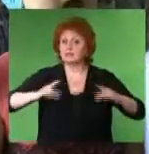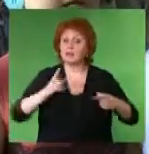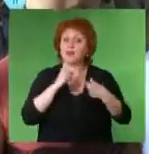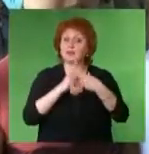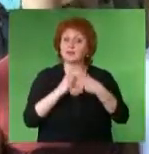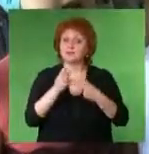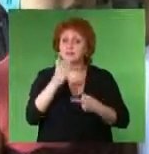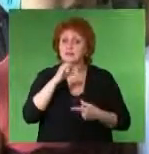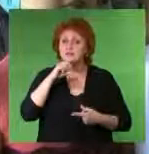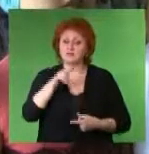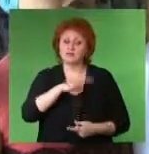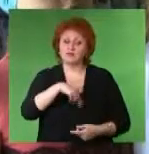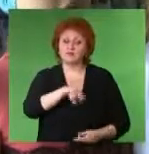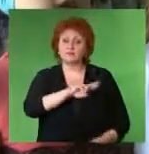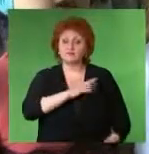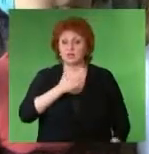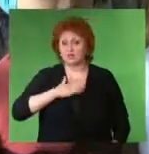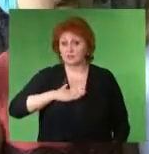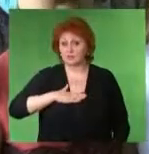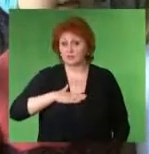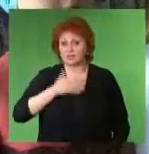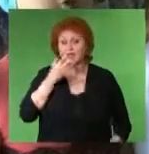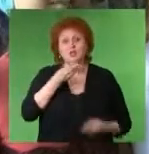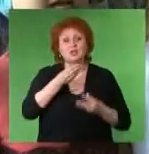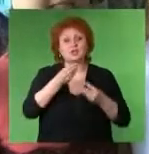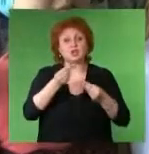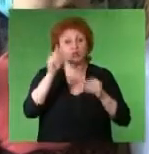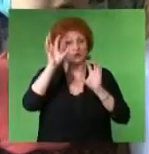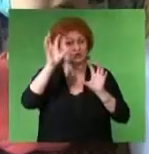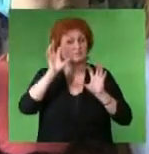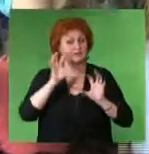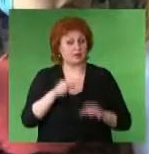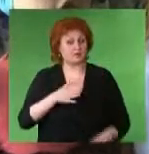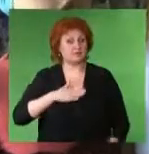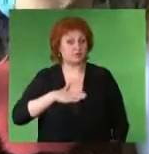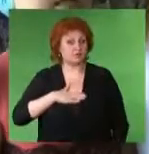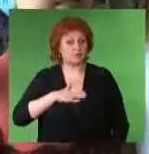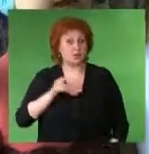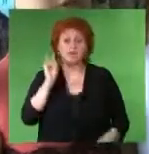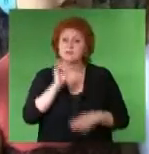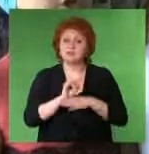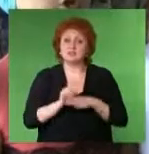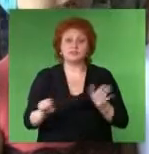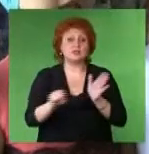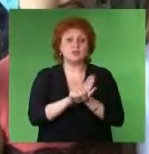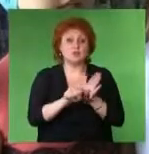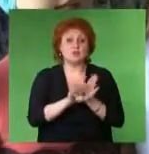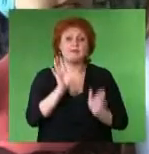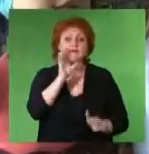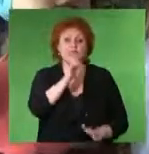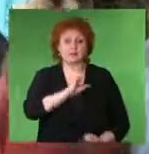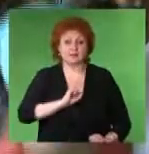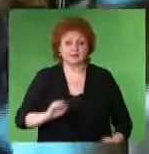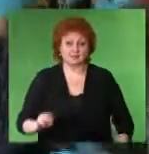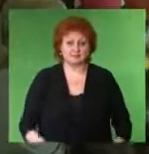горе Крест как символ душей во мне И пью за заповеди в груди Не забри, не убей, не